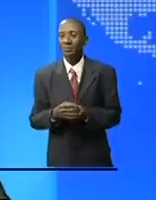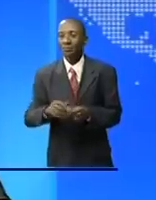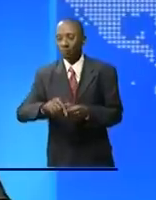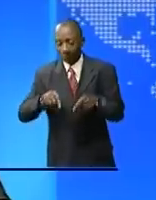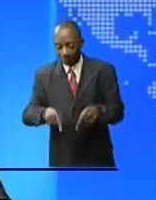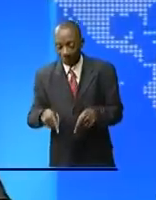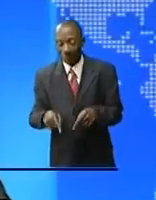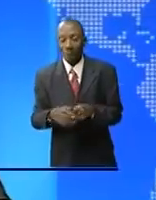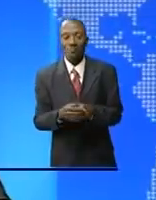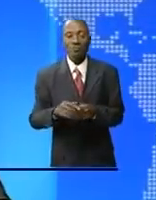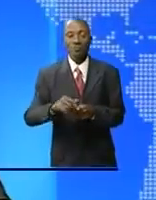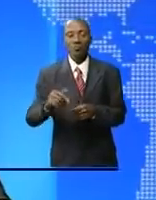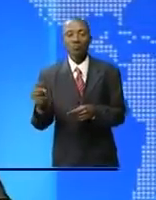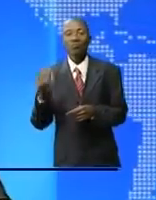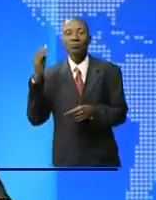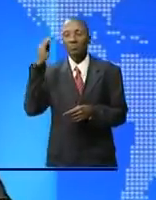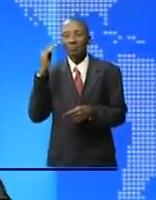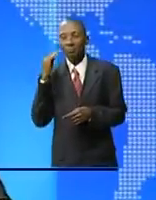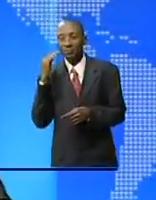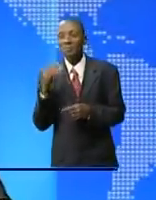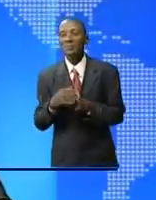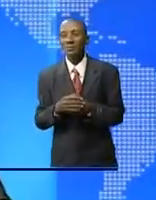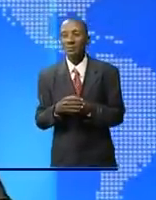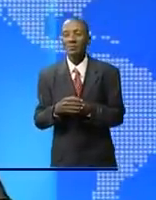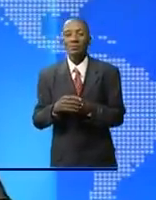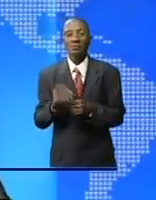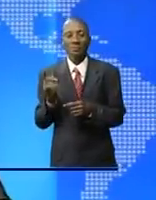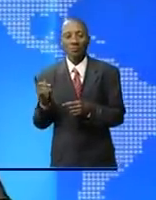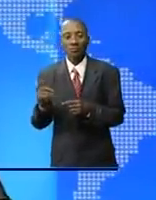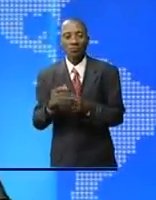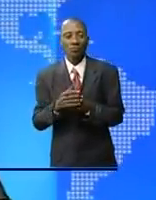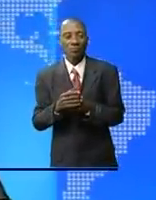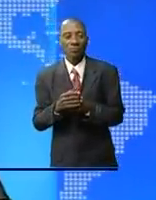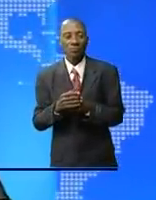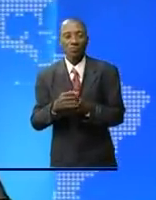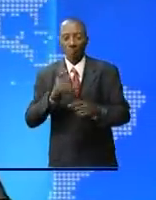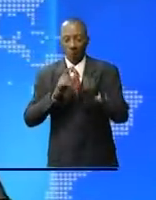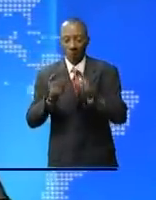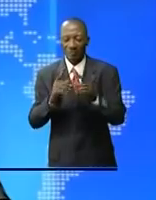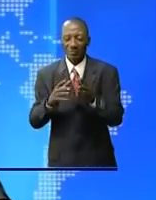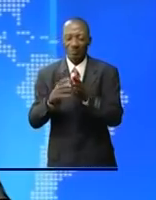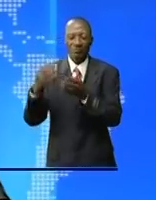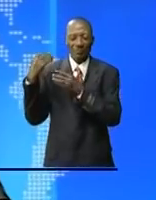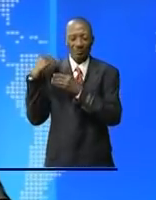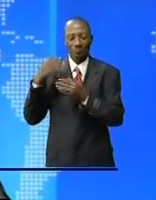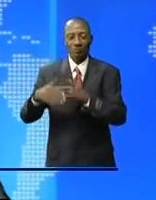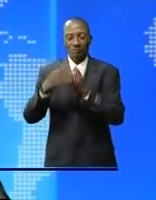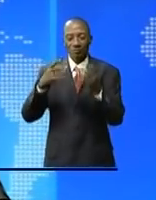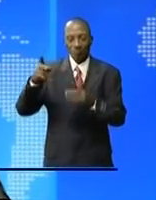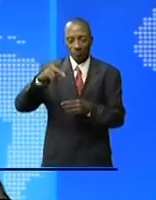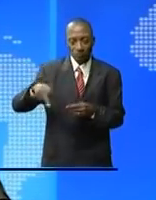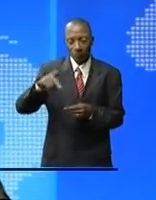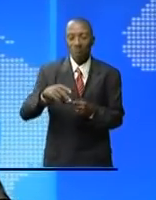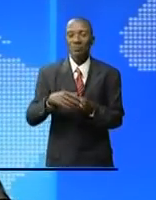Nana Manouanina d'échanger avec la notabilité de la dite province autour de la pérennisation de la campagne de l'unité